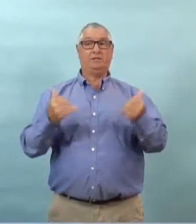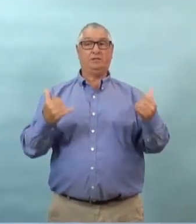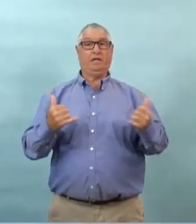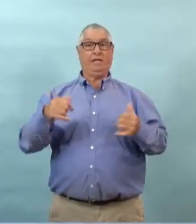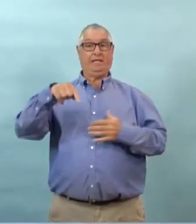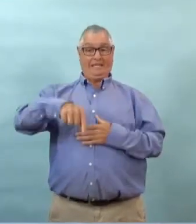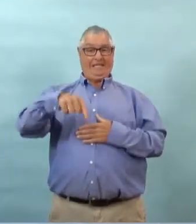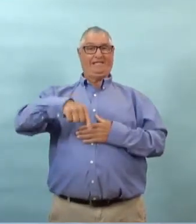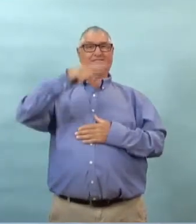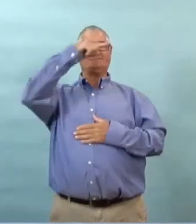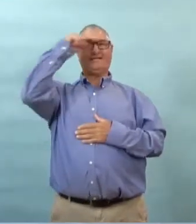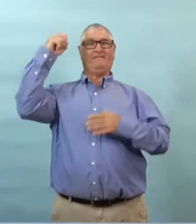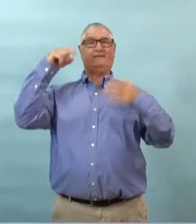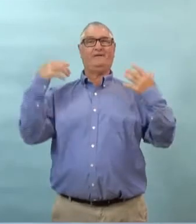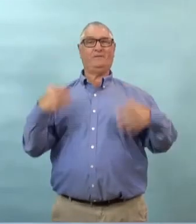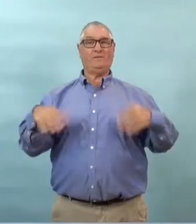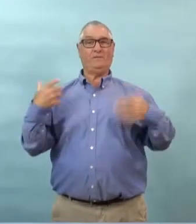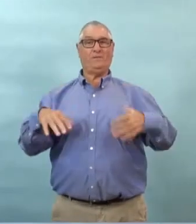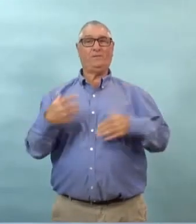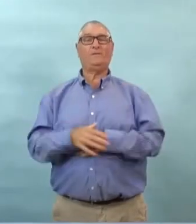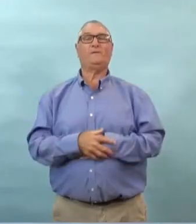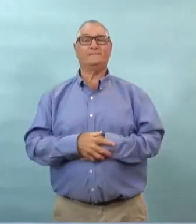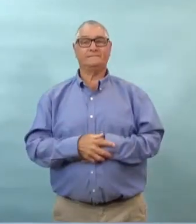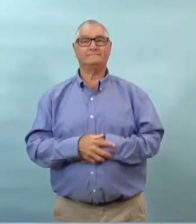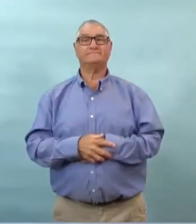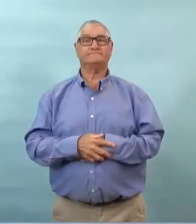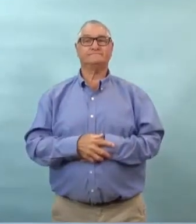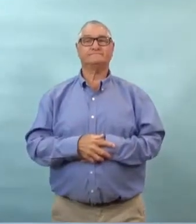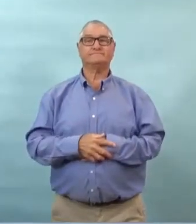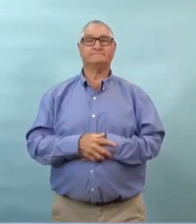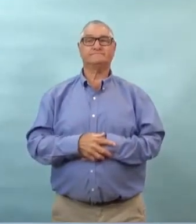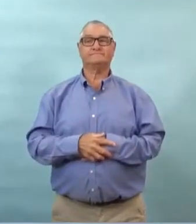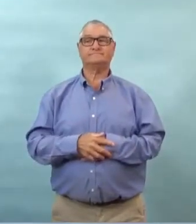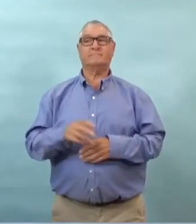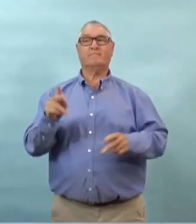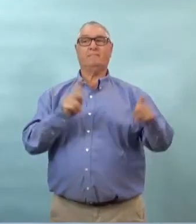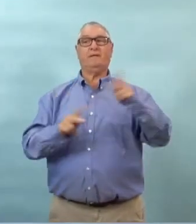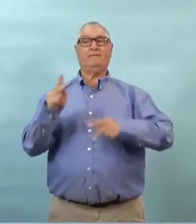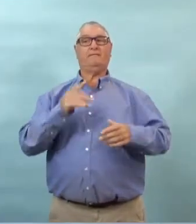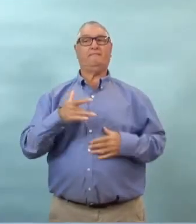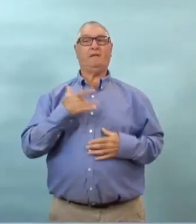je crois que pendant cette période estivale nous savons